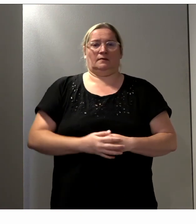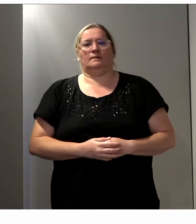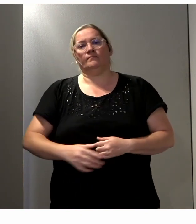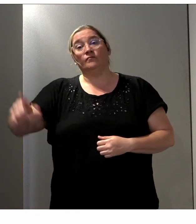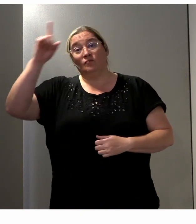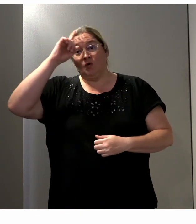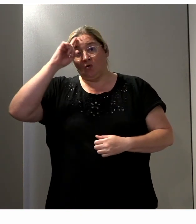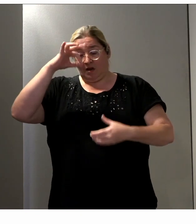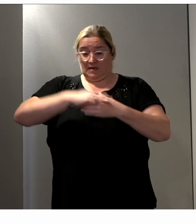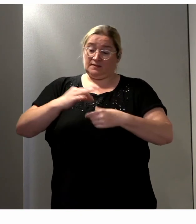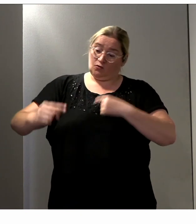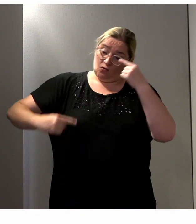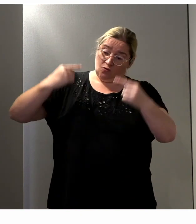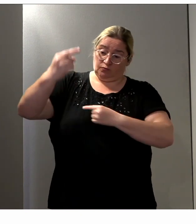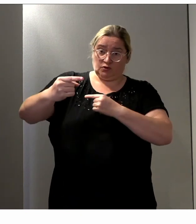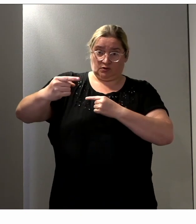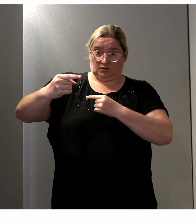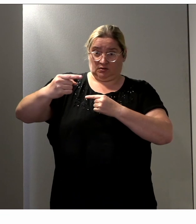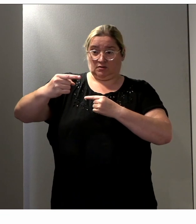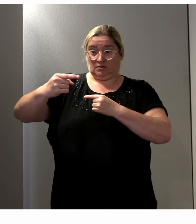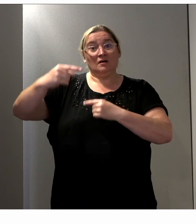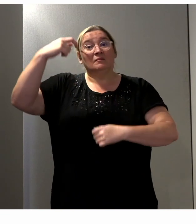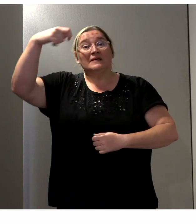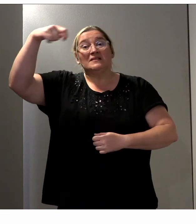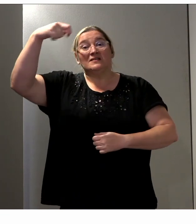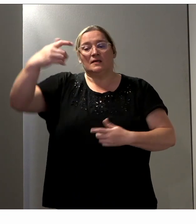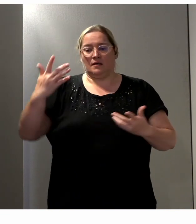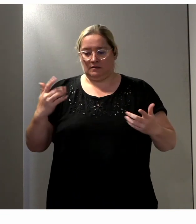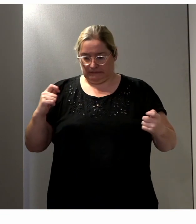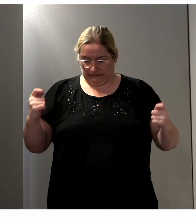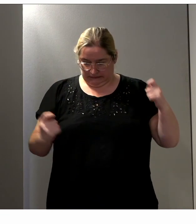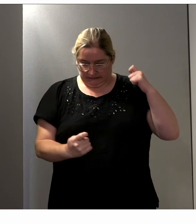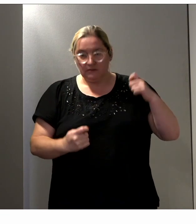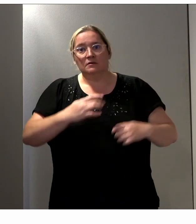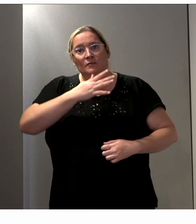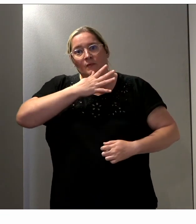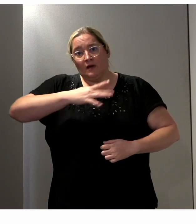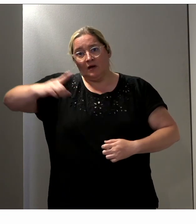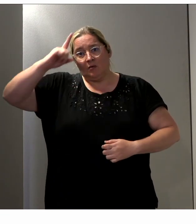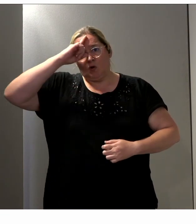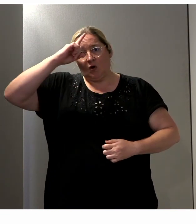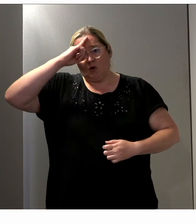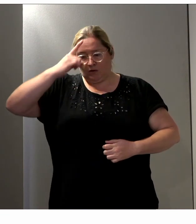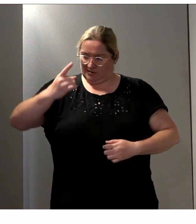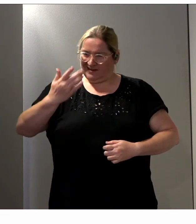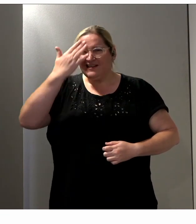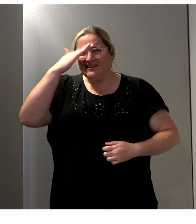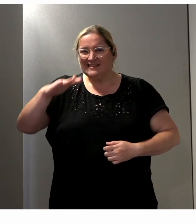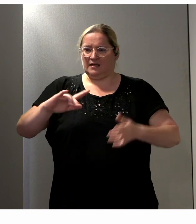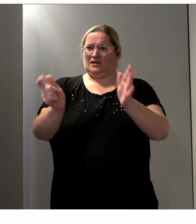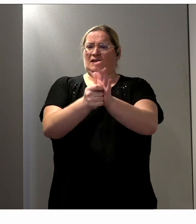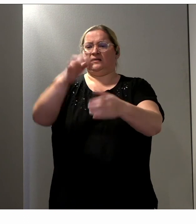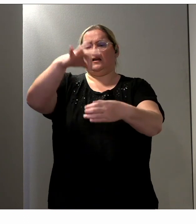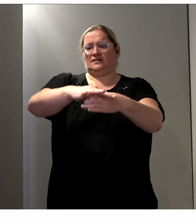pour les prochaines élections présidentielles, on ne peut plus changer les choses puisqu'on ne peut pas modifier les règles un an avant une